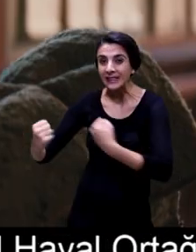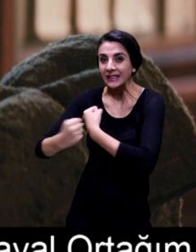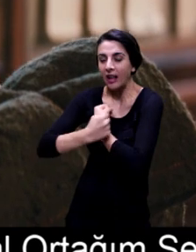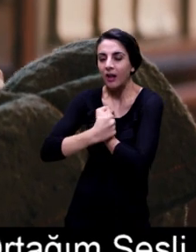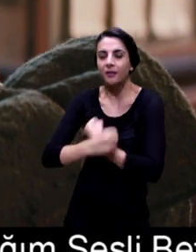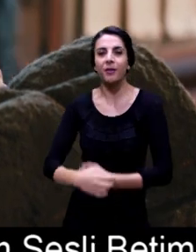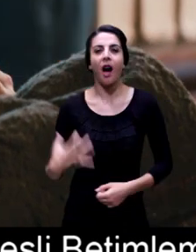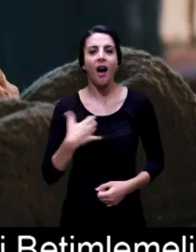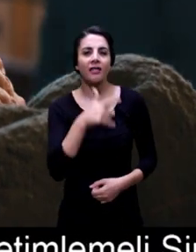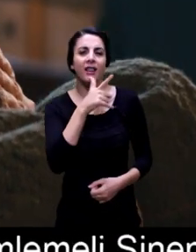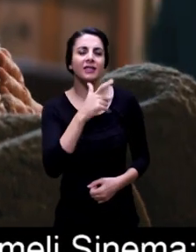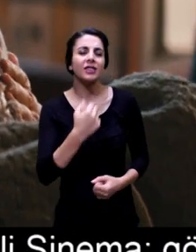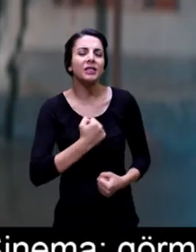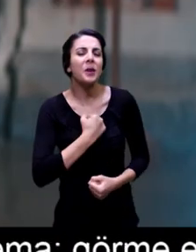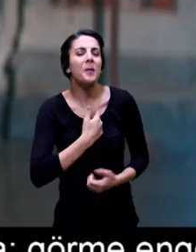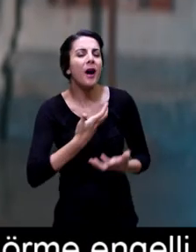Aslan'ım.